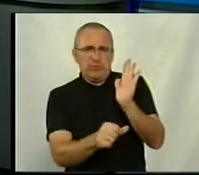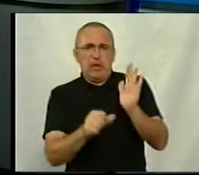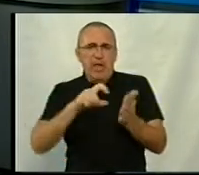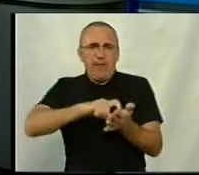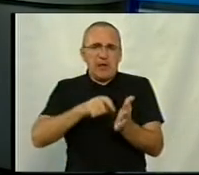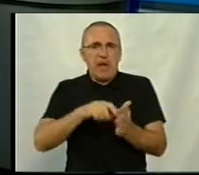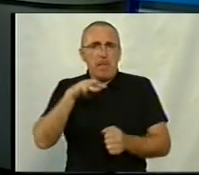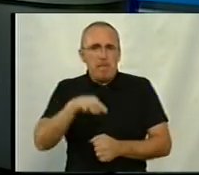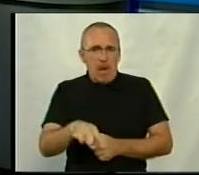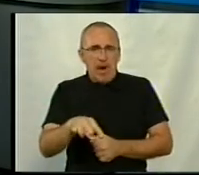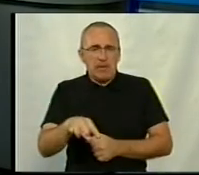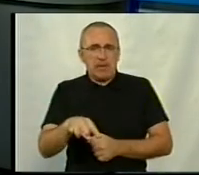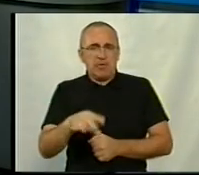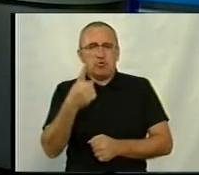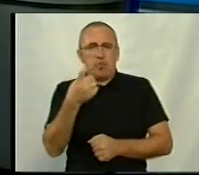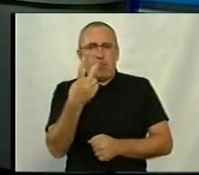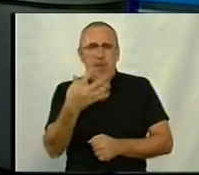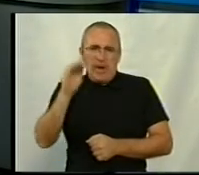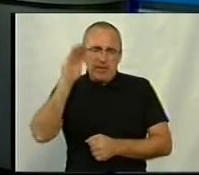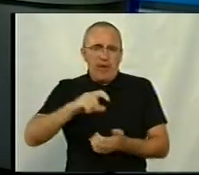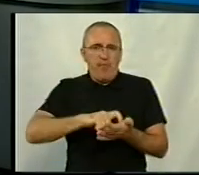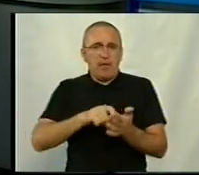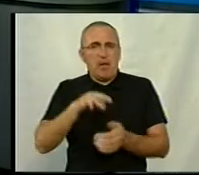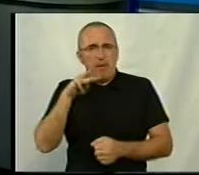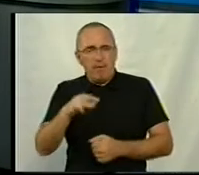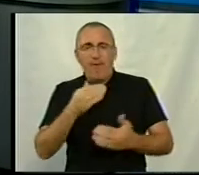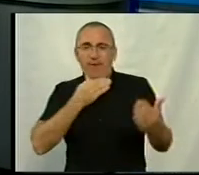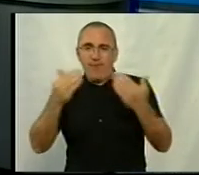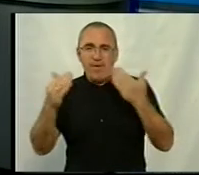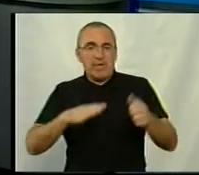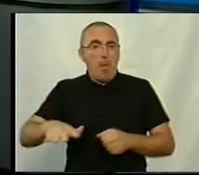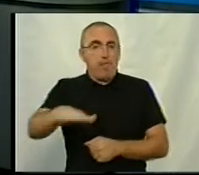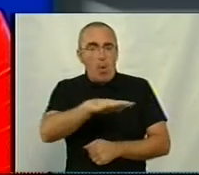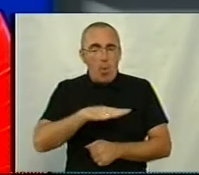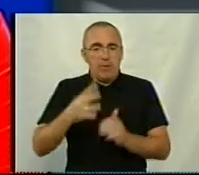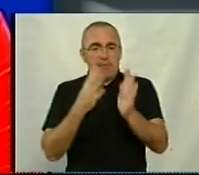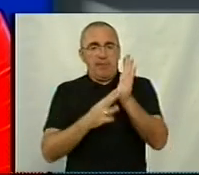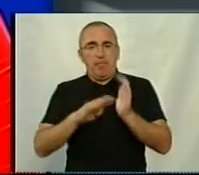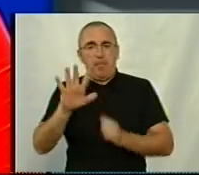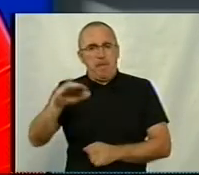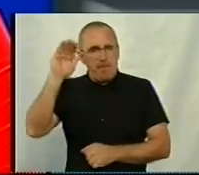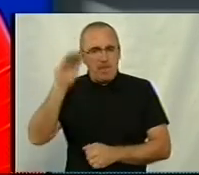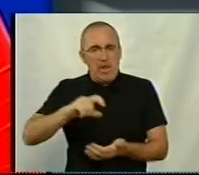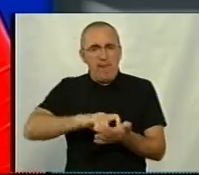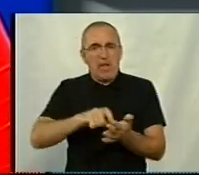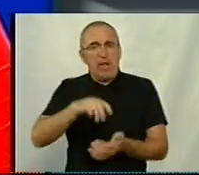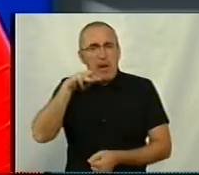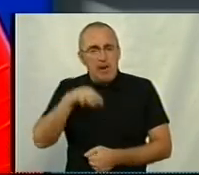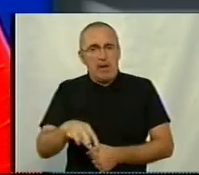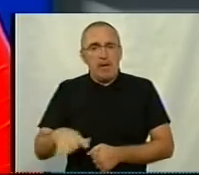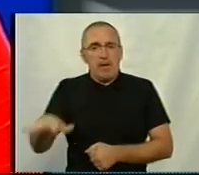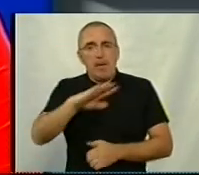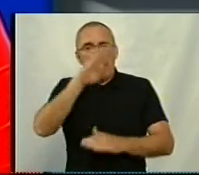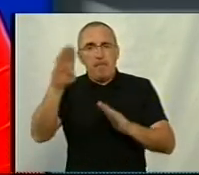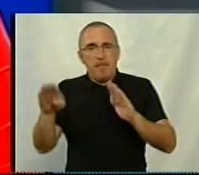квадратних метрів. Це 125 тисяч квадратних метрів виставкових площ, 95 тисяч квадратних метрів ділянки